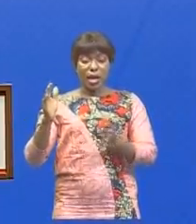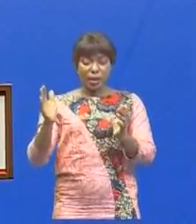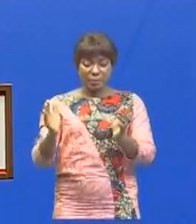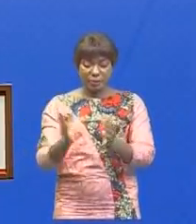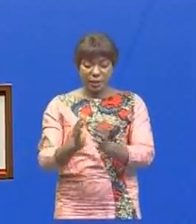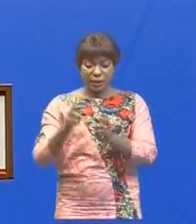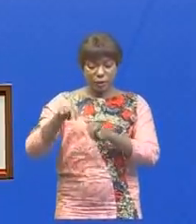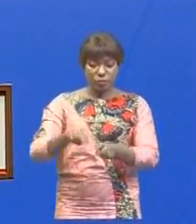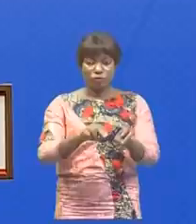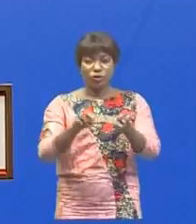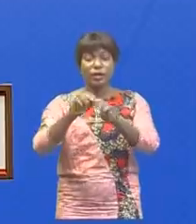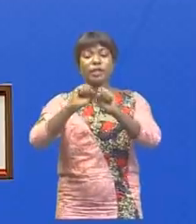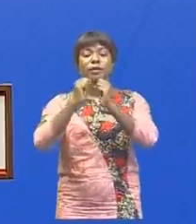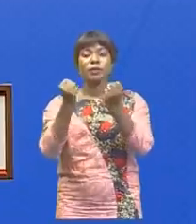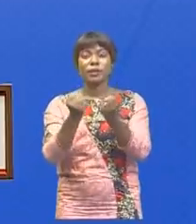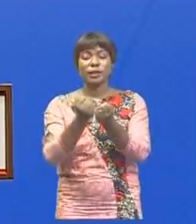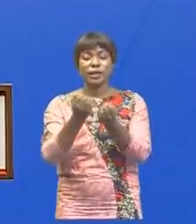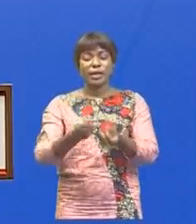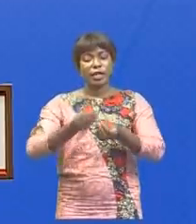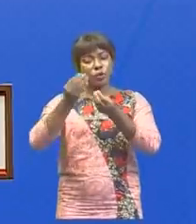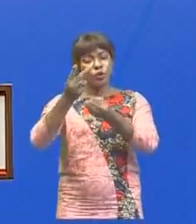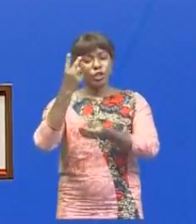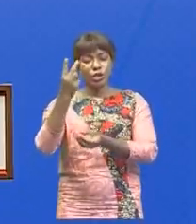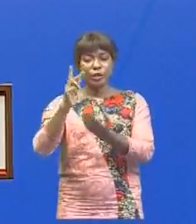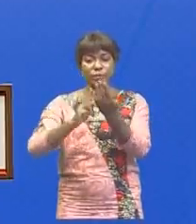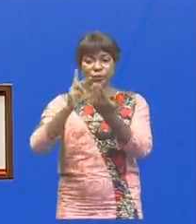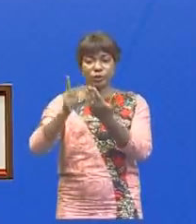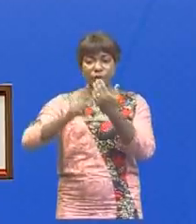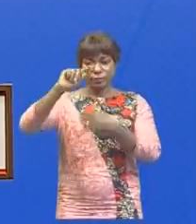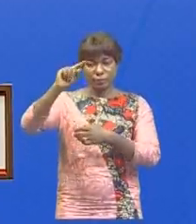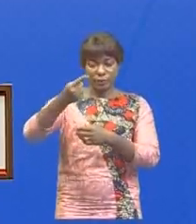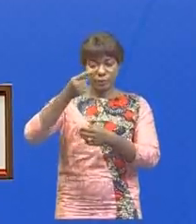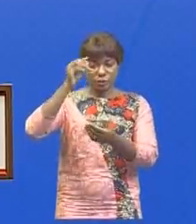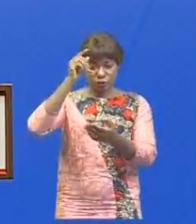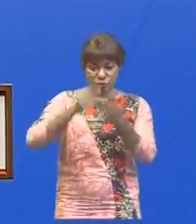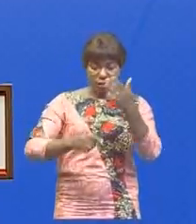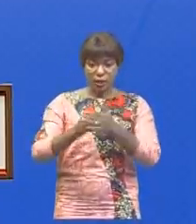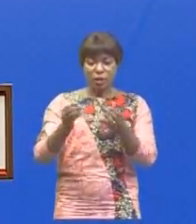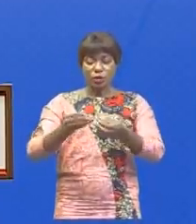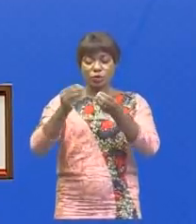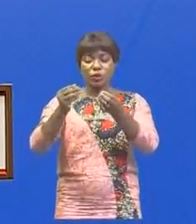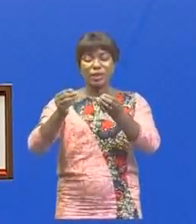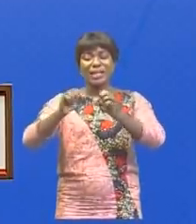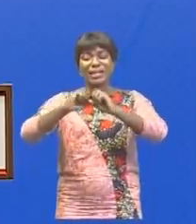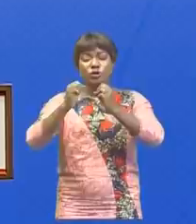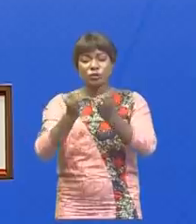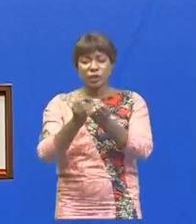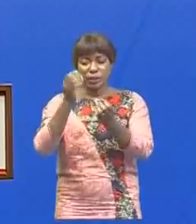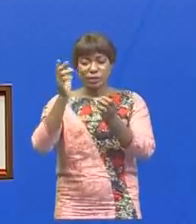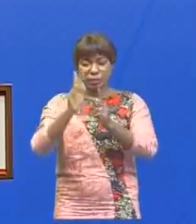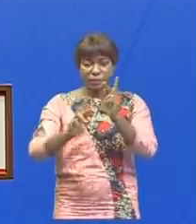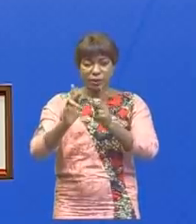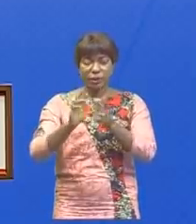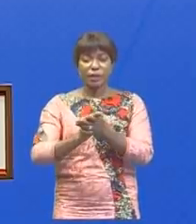a soumis au conseil deux projets de décret. Le premier fixe les statuts d'un établissement public, dénommé